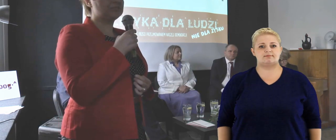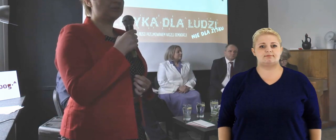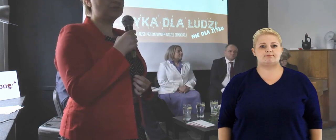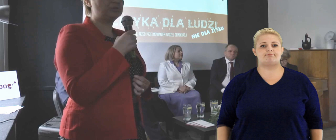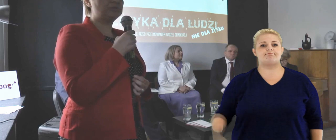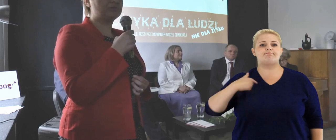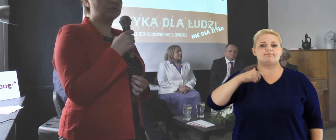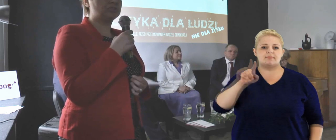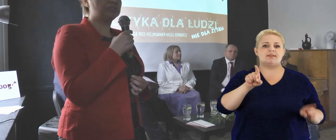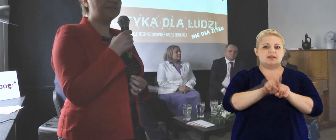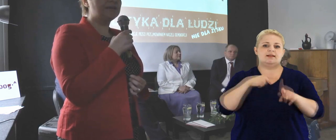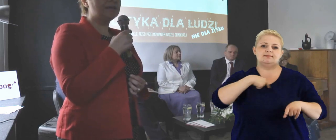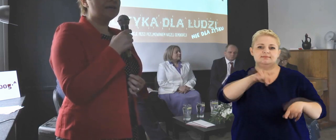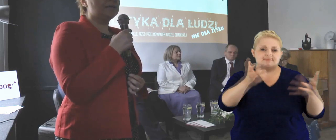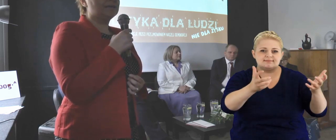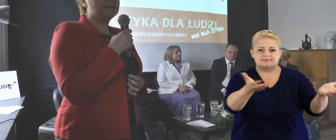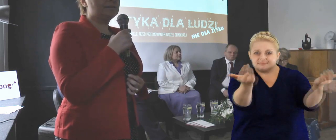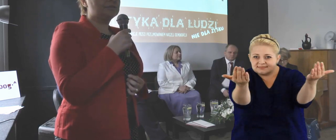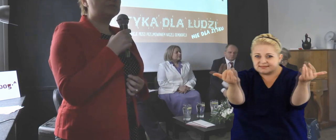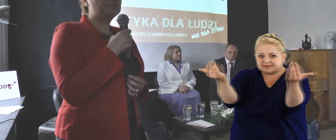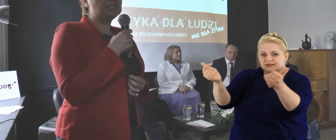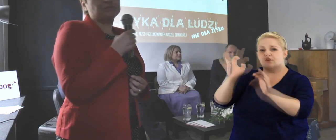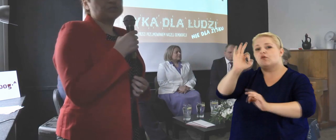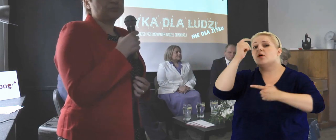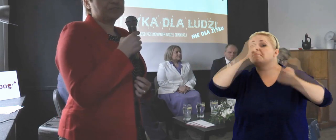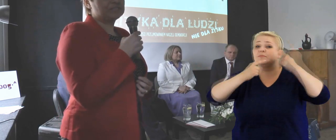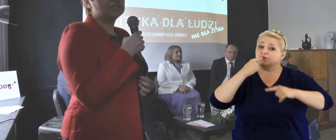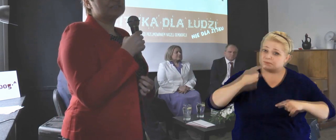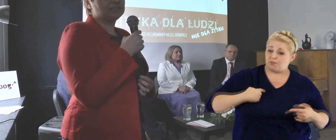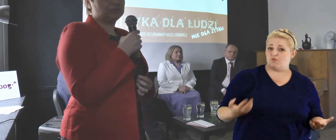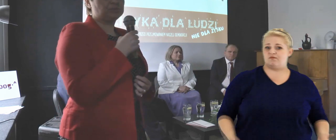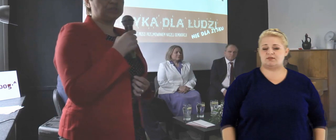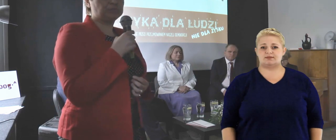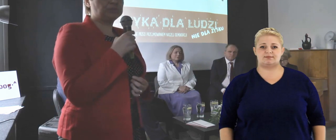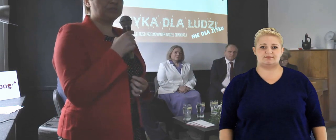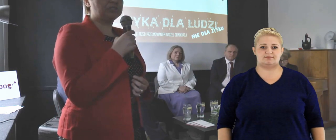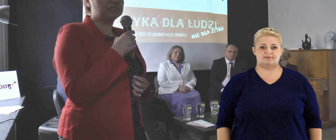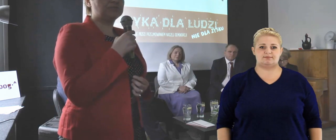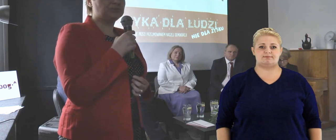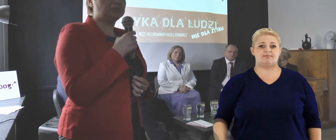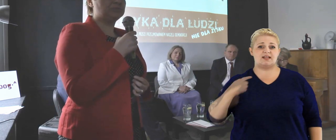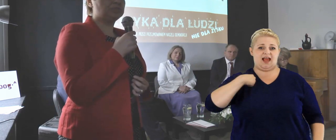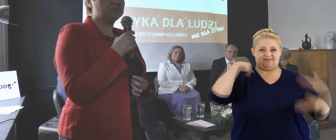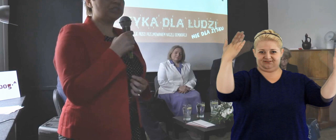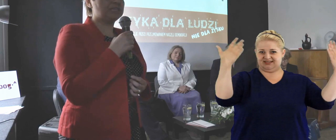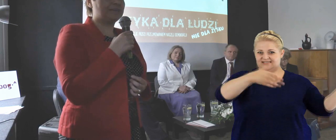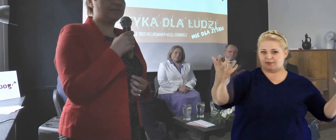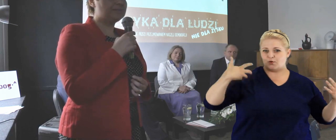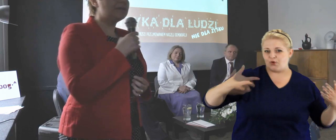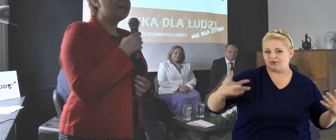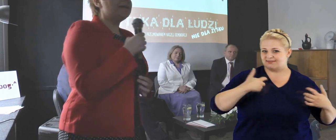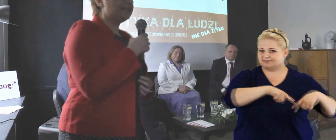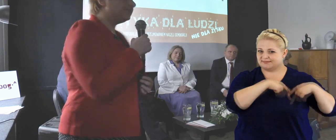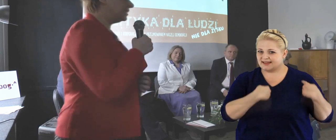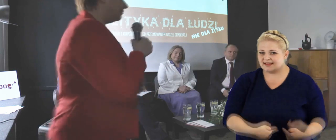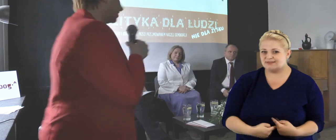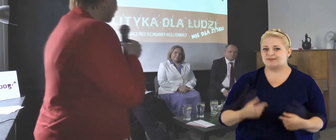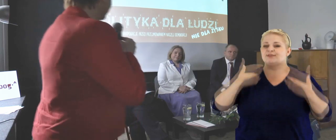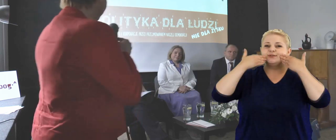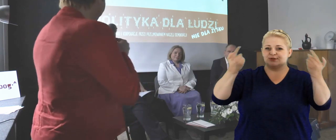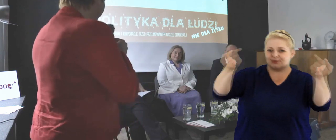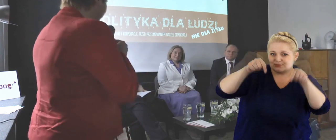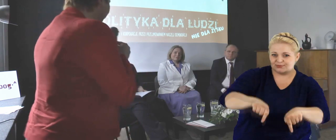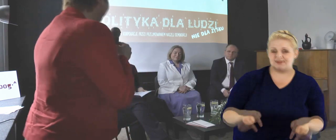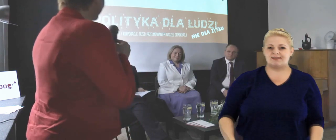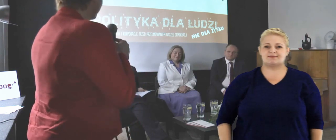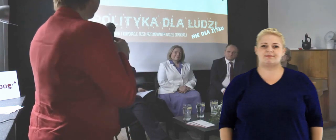rozwijecie jakieś swoje wątpliwości. Będziemy też Państwa zachęcali, żebyście się podzielili swoimi przemyśleniami. Ja witam